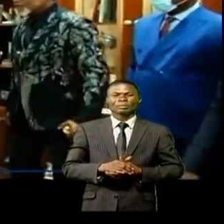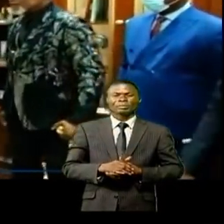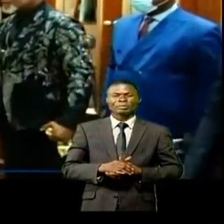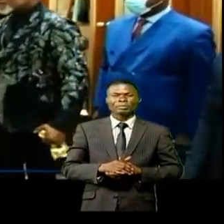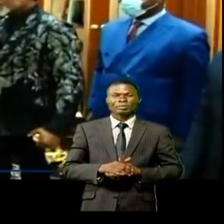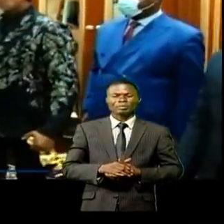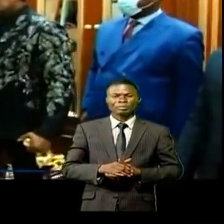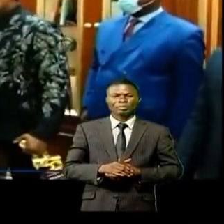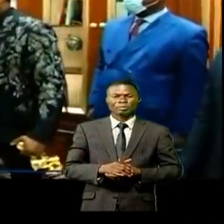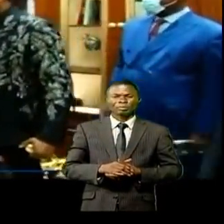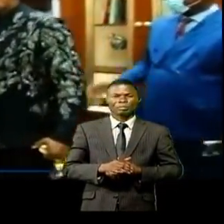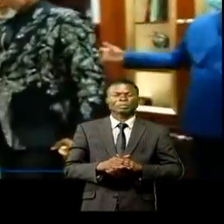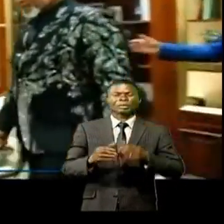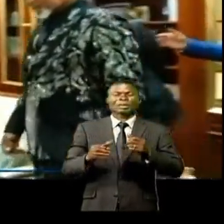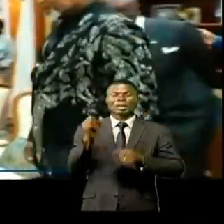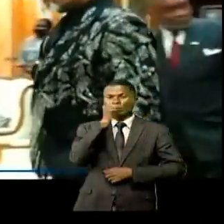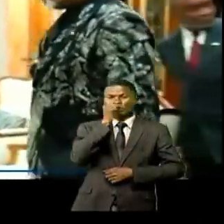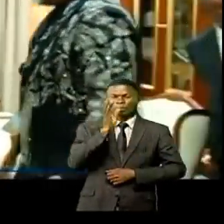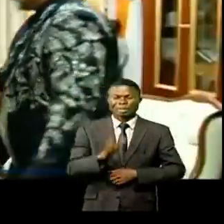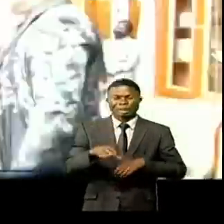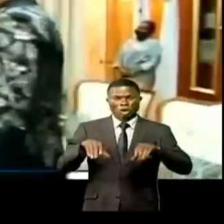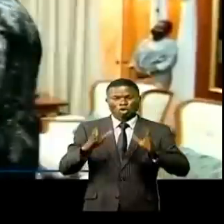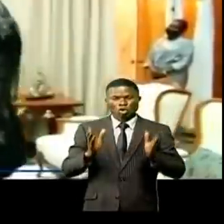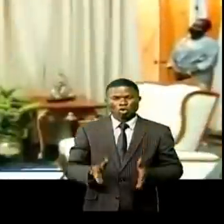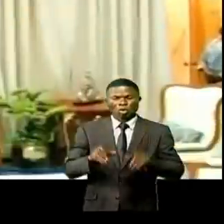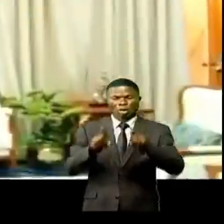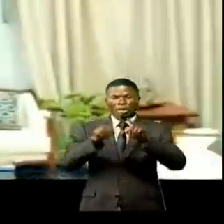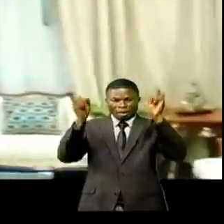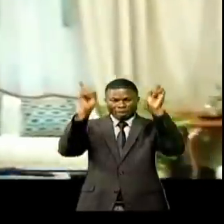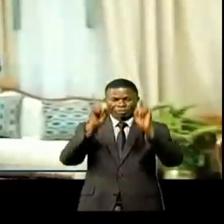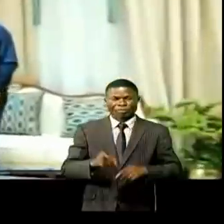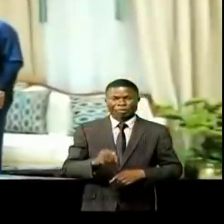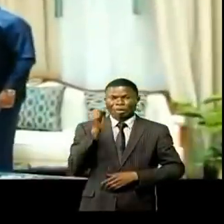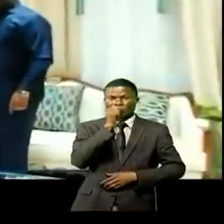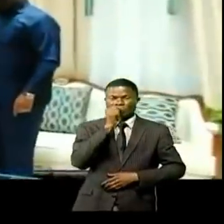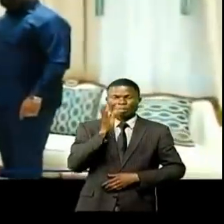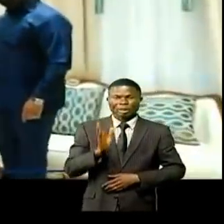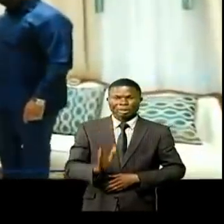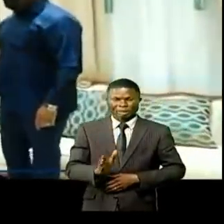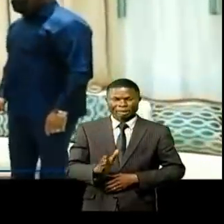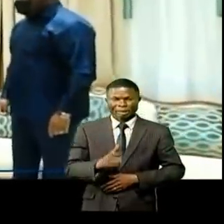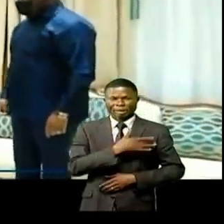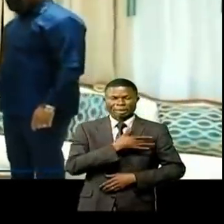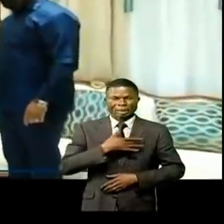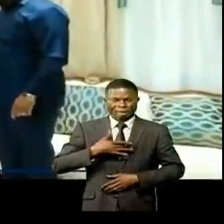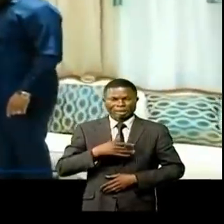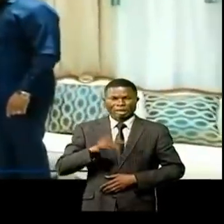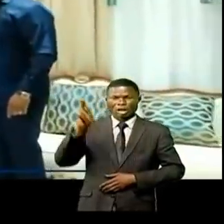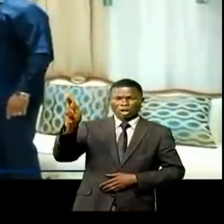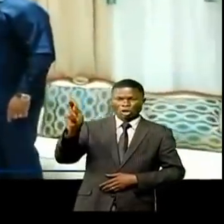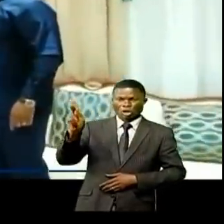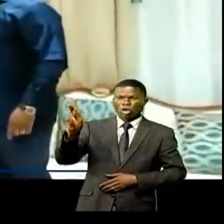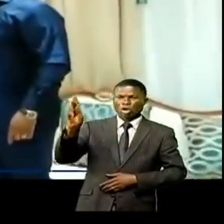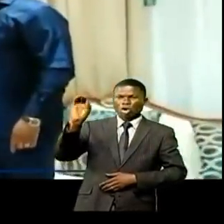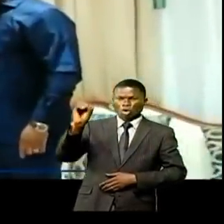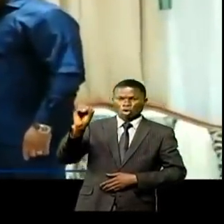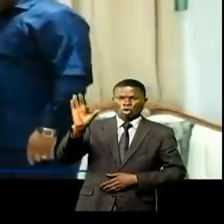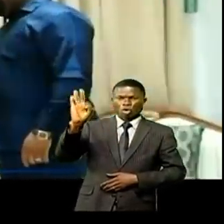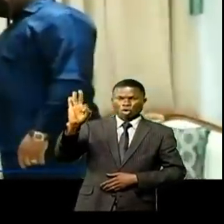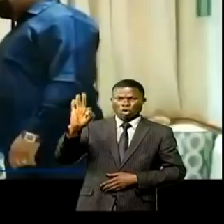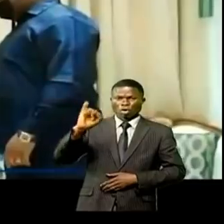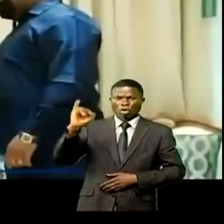Légende de la musique congolaise et africaine, l'artiste musicien Antoine Christophe Agbwipa Dikofi Olomide,